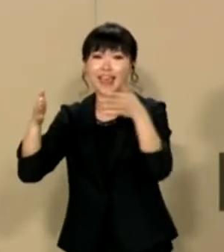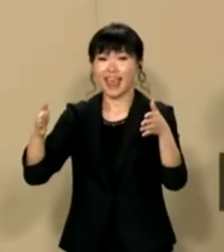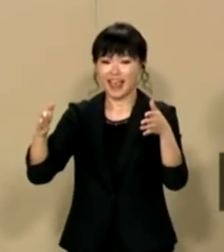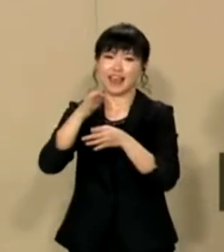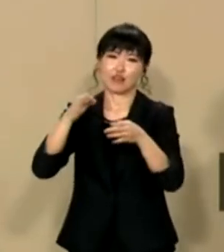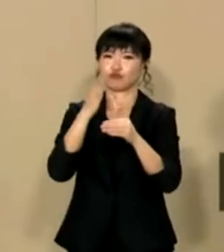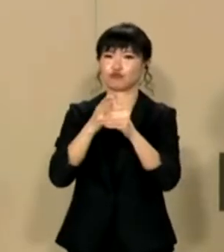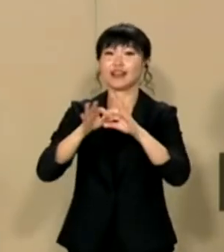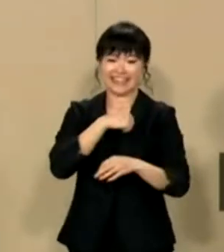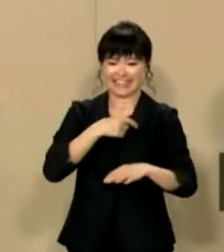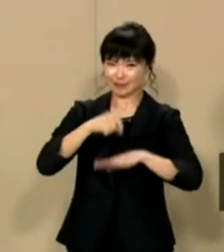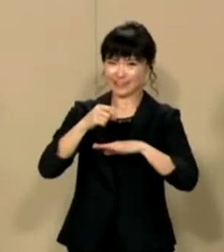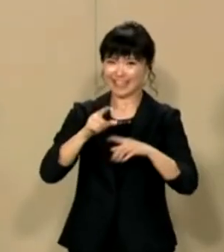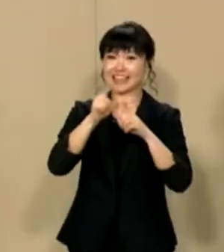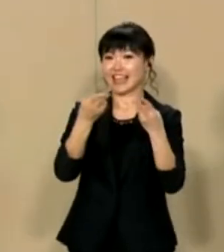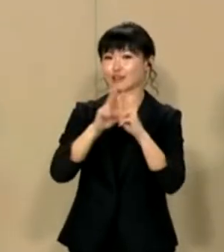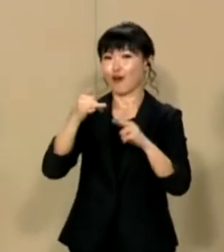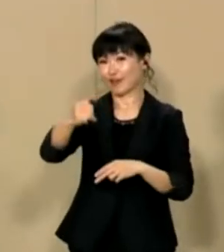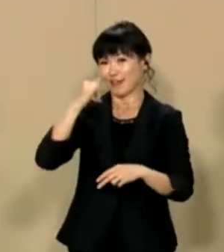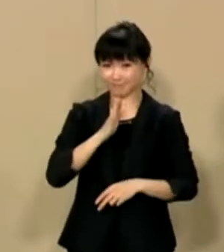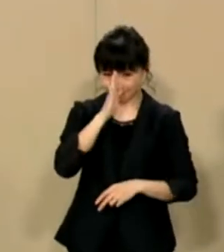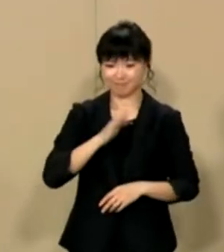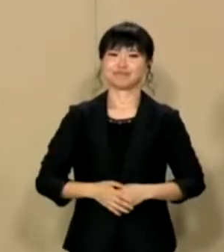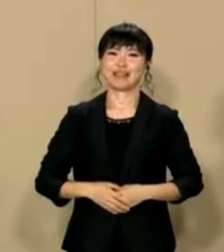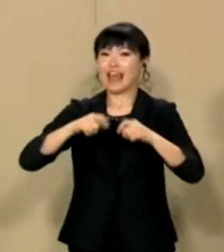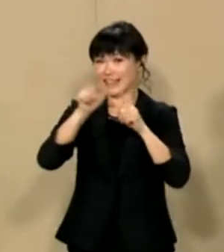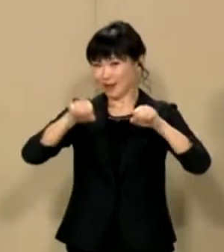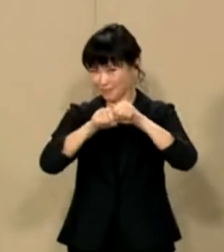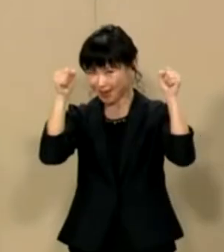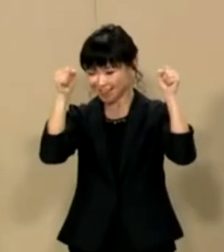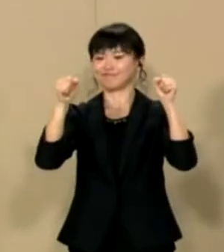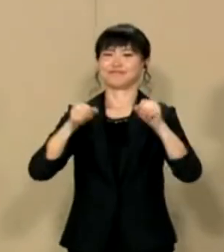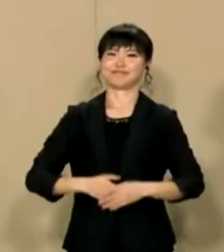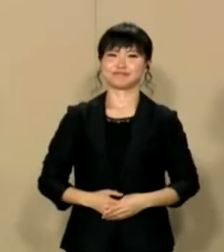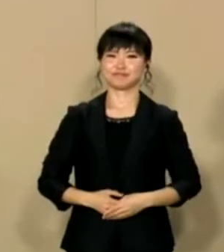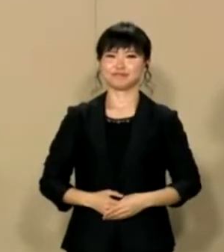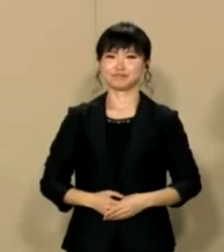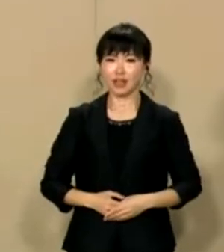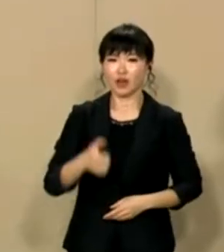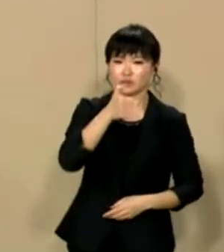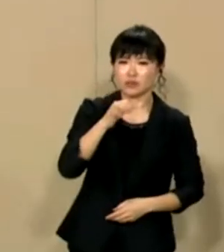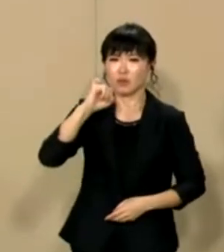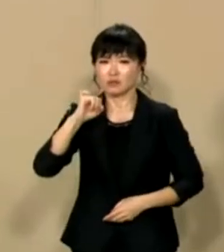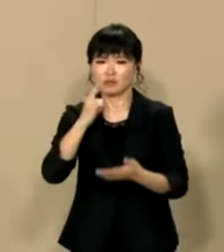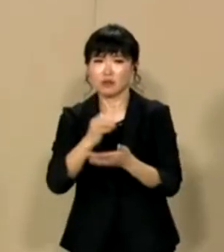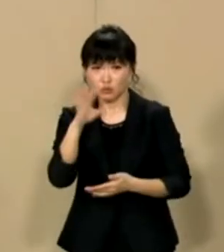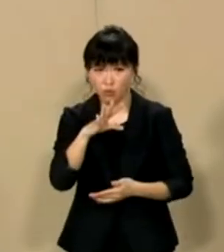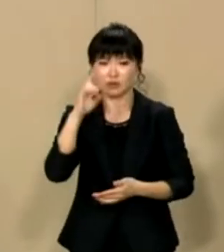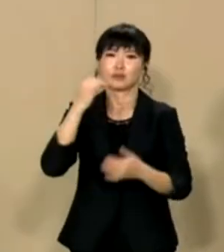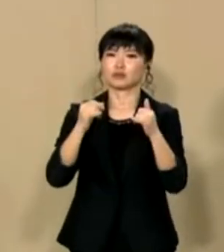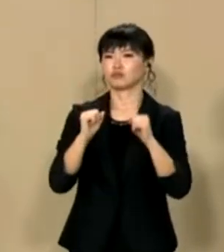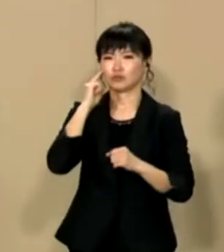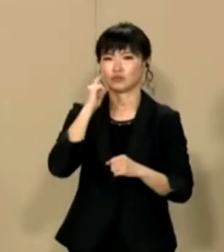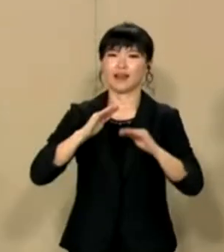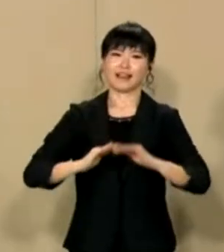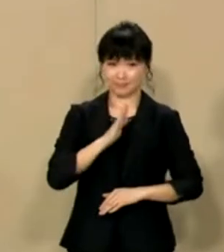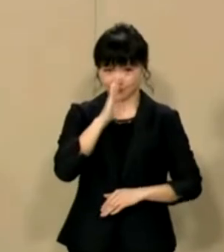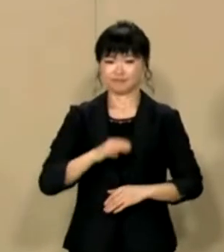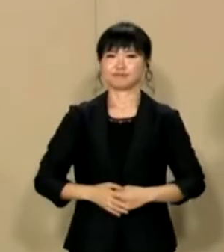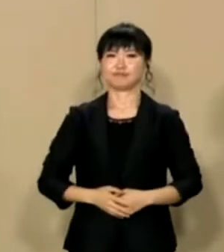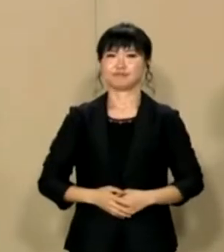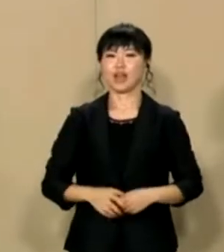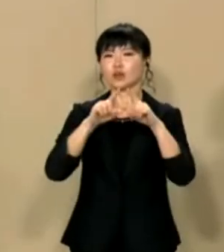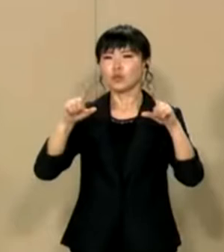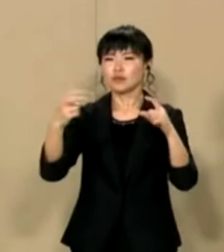営業しておりますのでお気軽にNHK等コールセンターにお電話くださいNHKをぶ壊すおじいちゃんおばあちゃんだけが無料と思った方いらっると思いますが安心してください